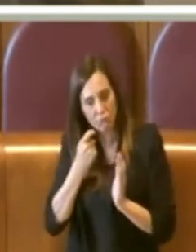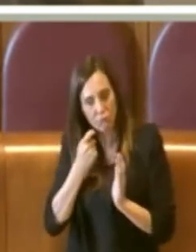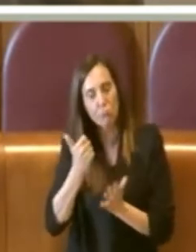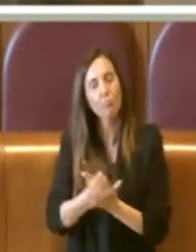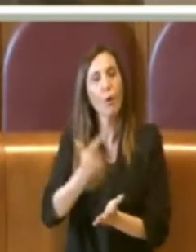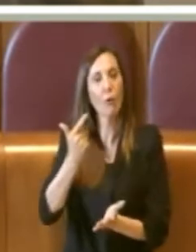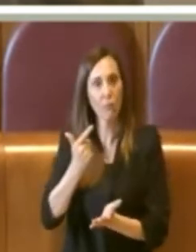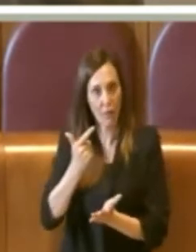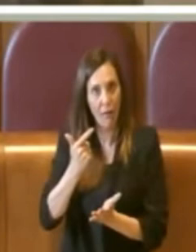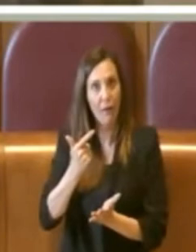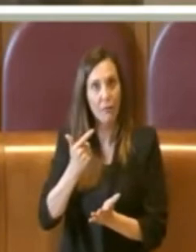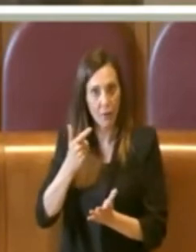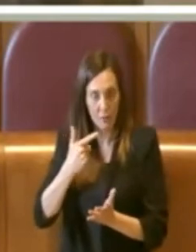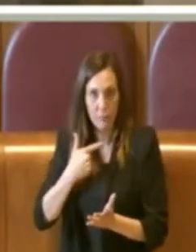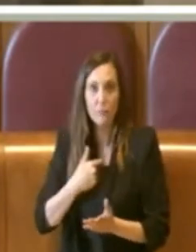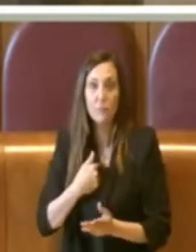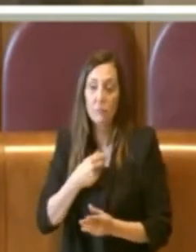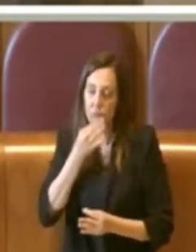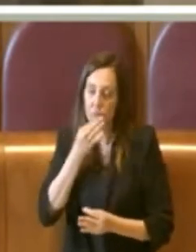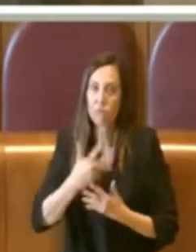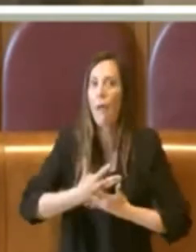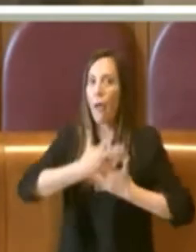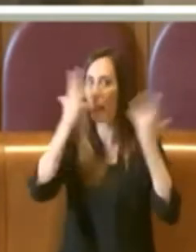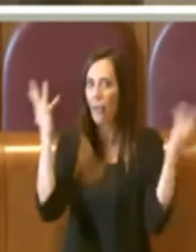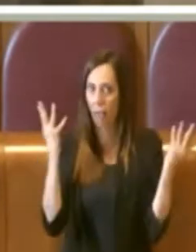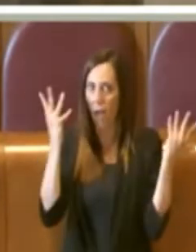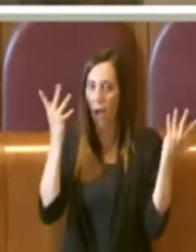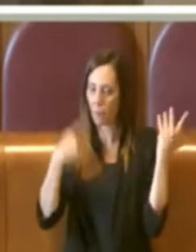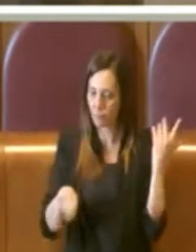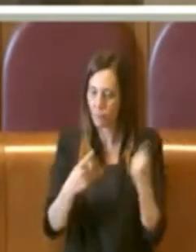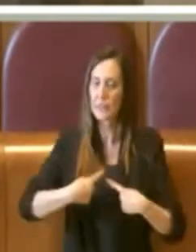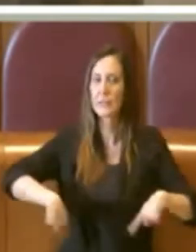importante metterlo nello su bianco anche in questa seduta. Grazie.